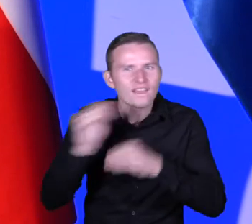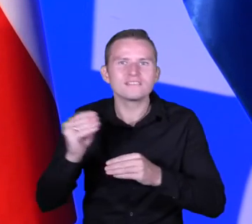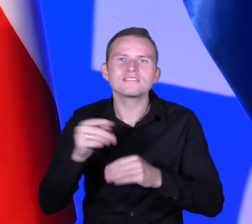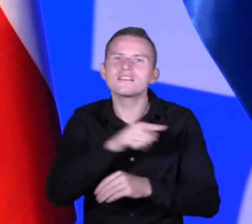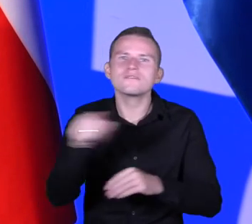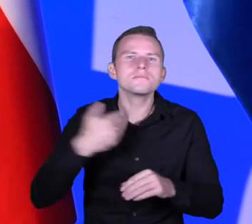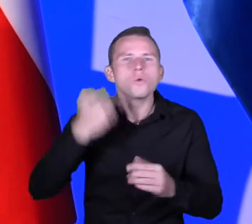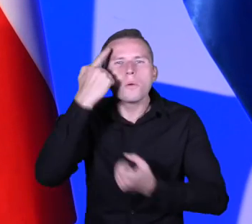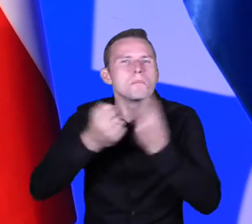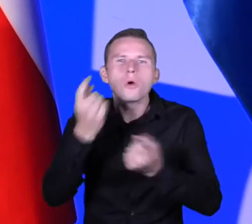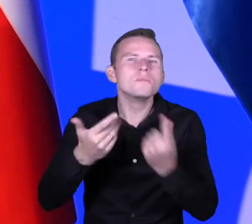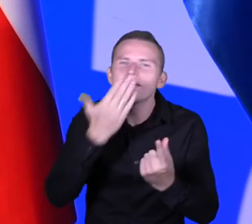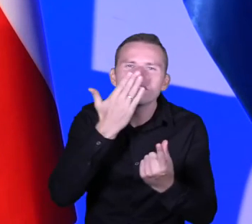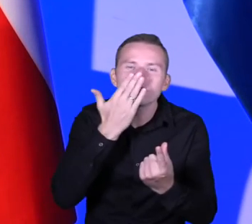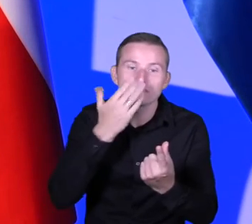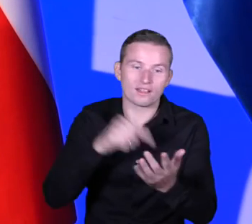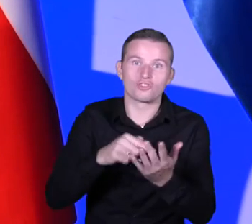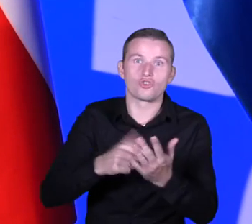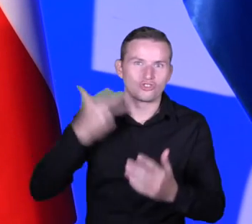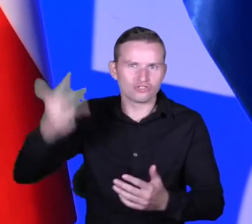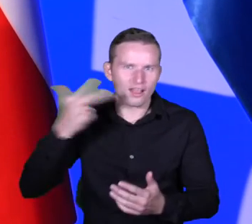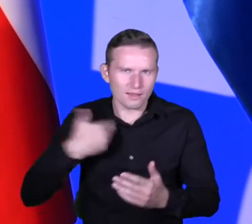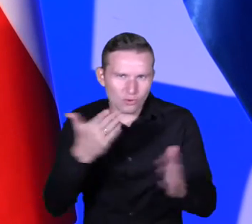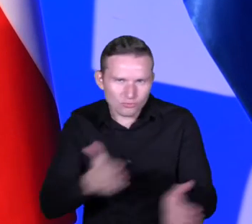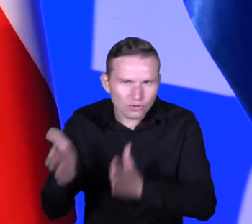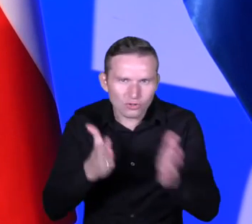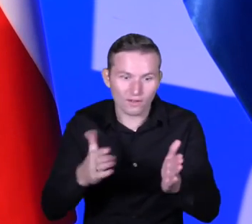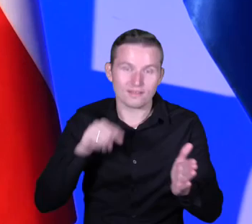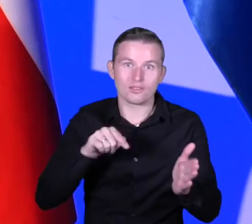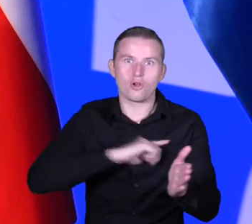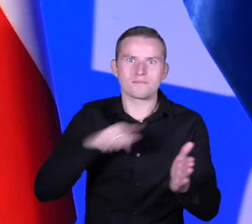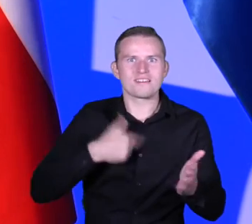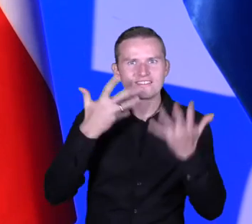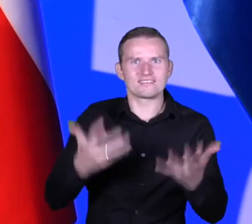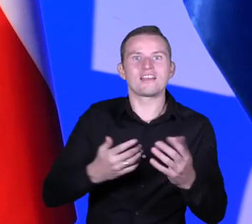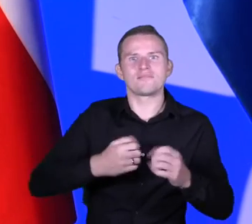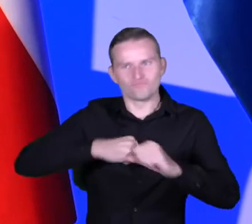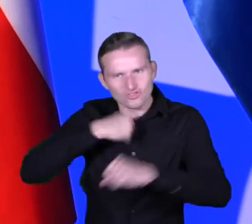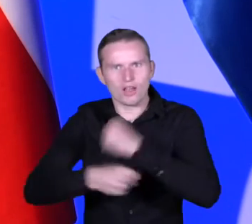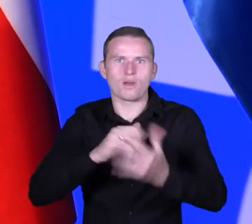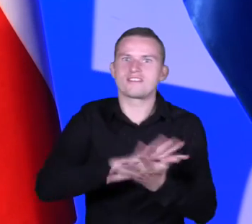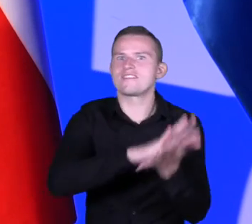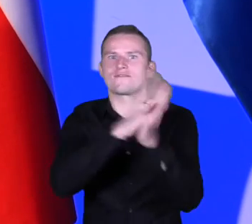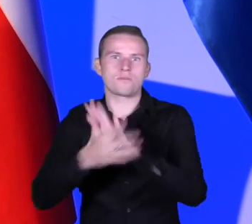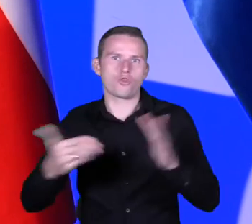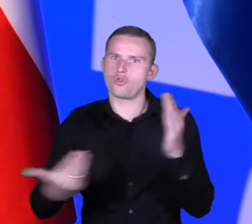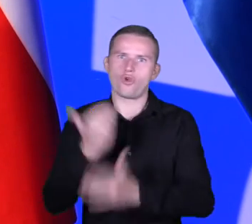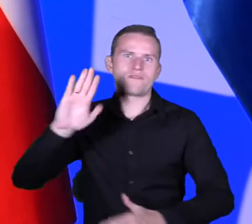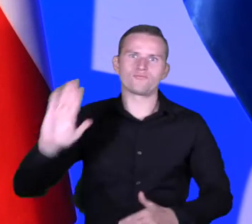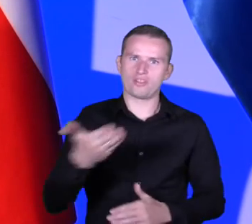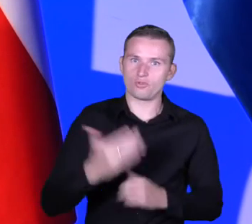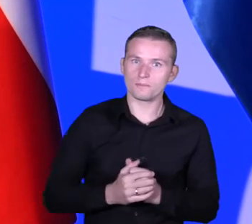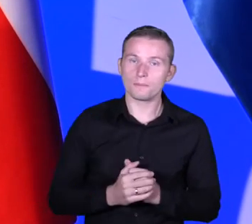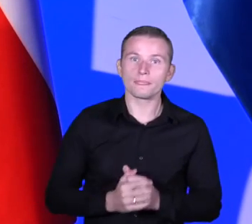przez te ostatnie trzy lata i będziemy mogli je wprowadzić już do tej chociażby wielkiej, małej reformy nowego przedmiotu. Dlaczego? Ponieważ w tym przedmiocie